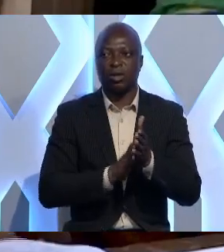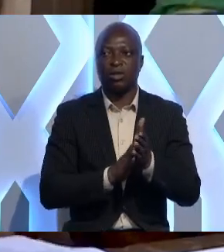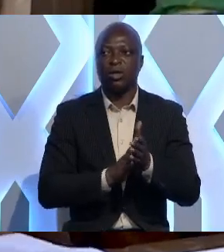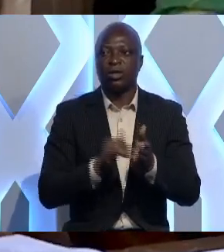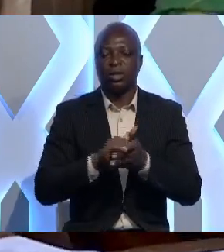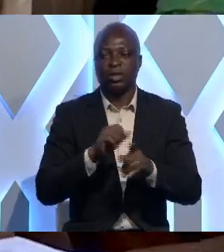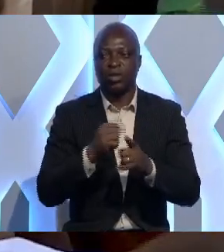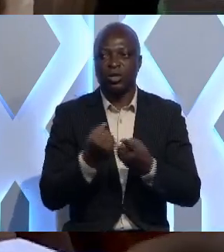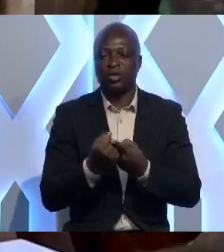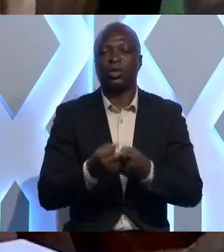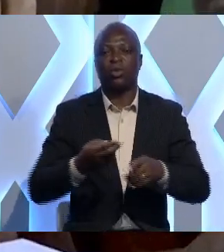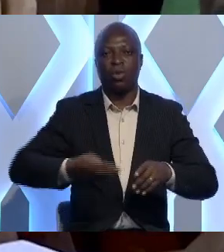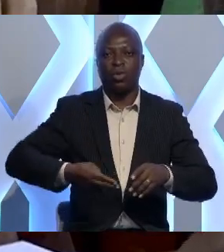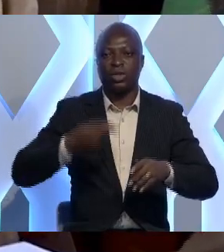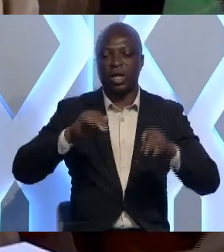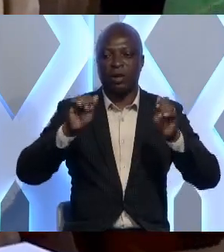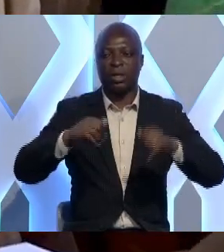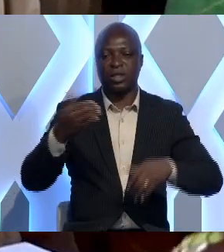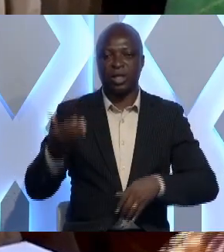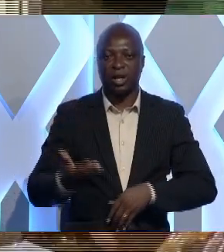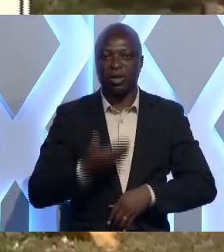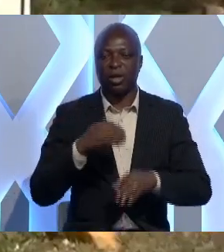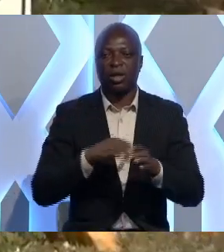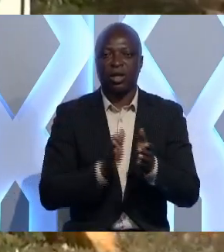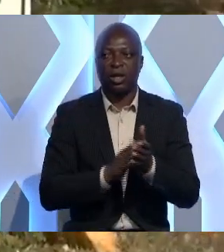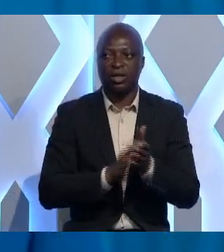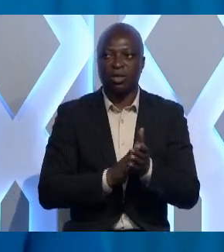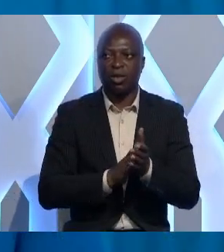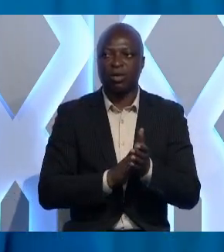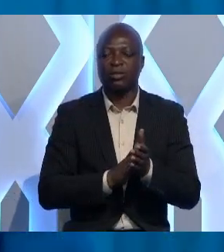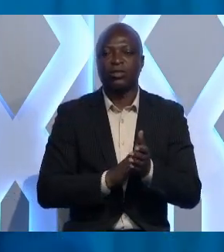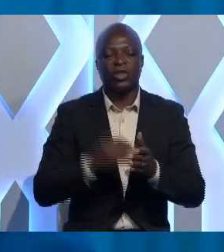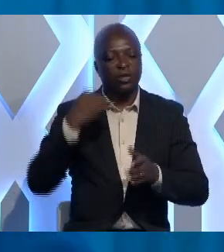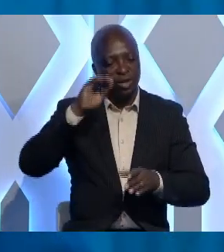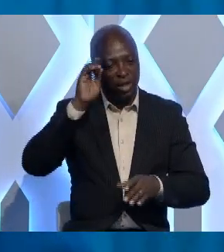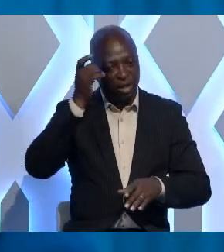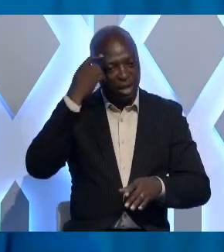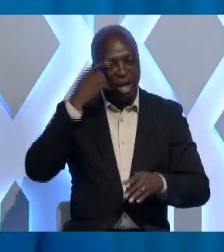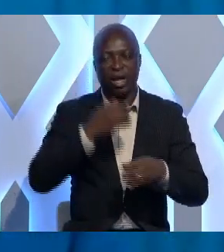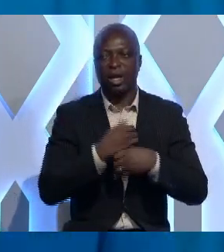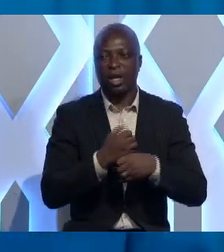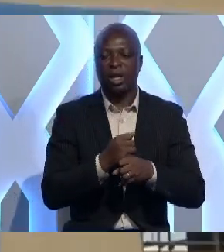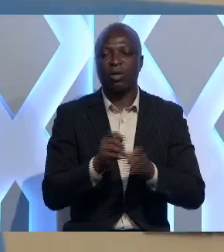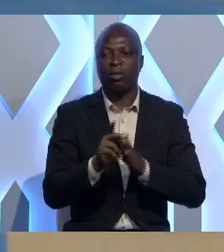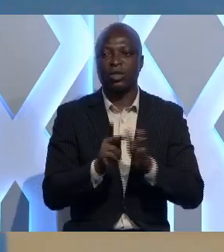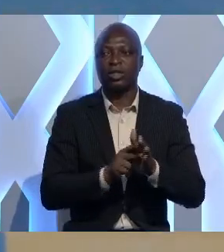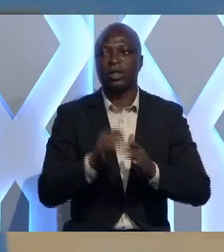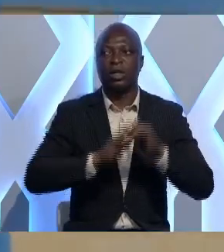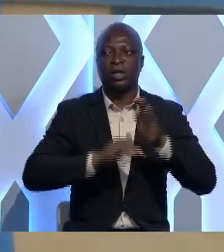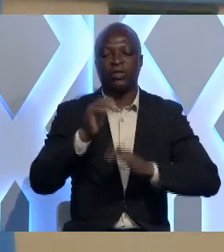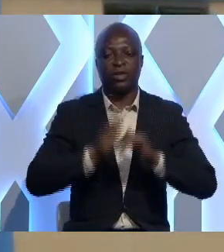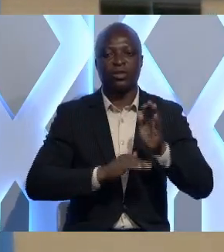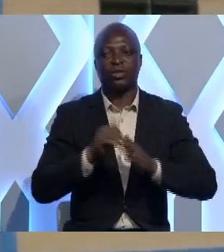dynamique de rehausser la capacité d'accueil dans les établissements scolaires, le chef de l'État met en place une politique d'infrastructure